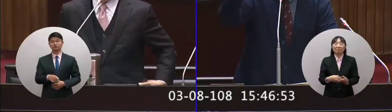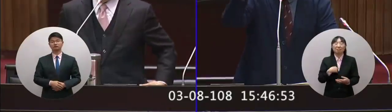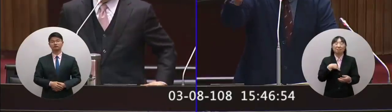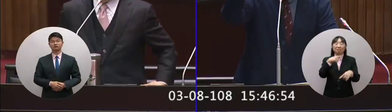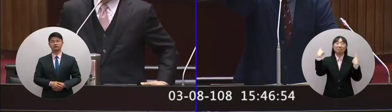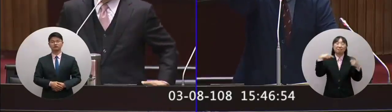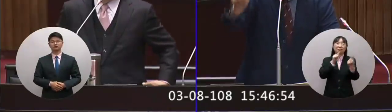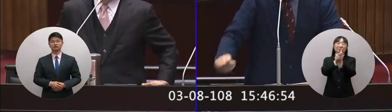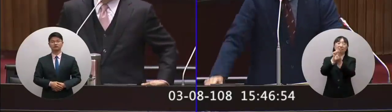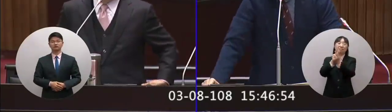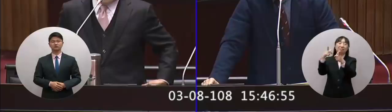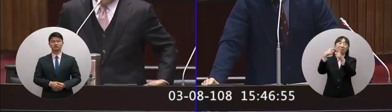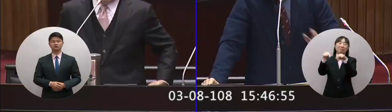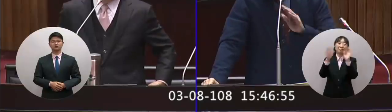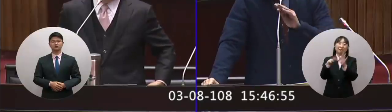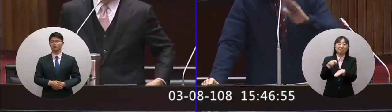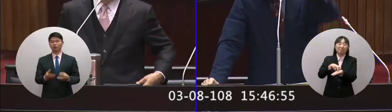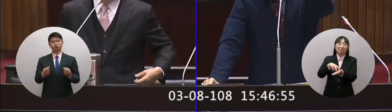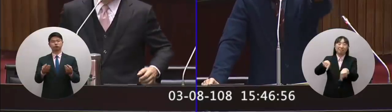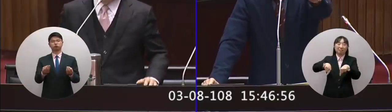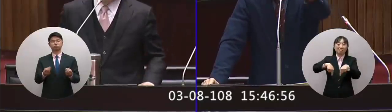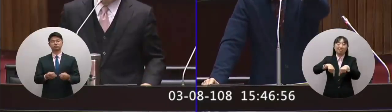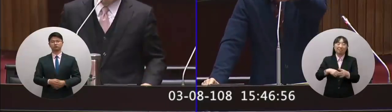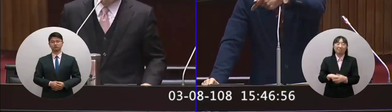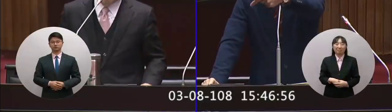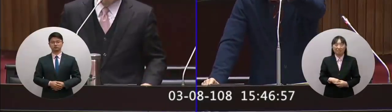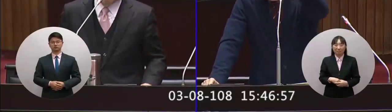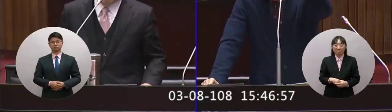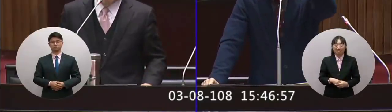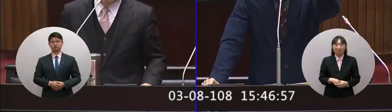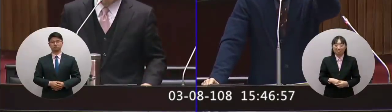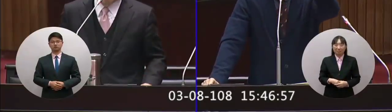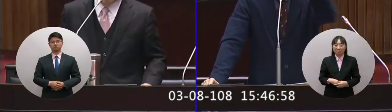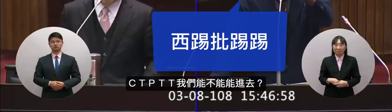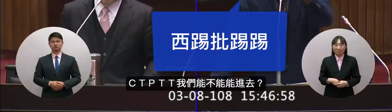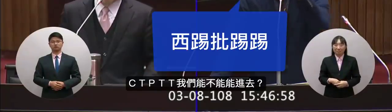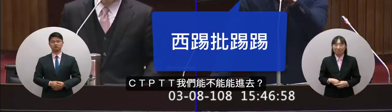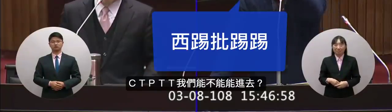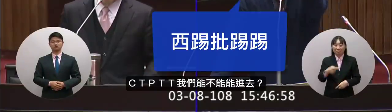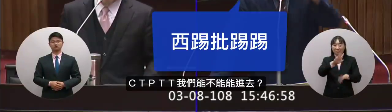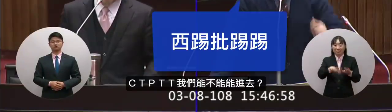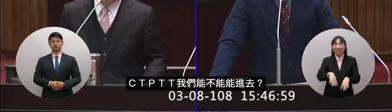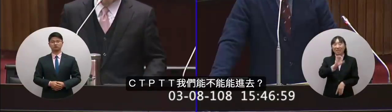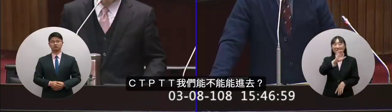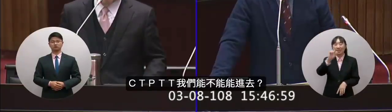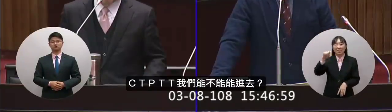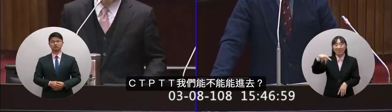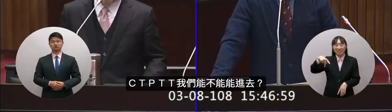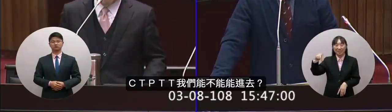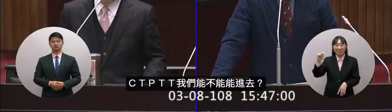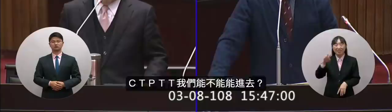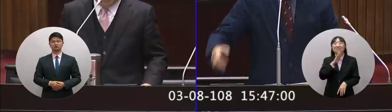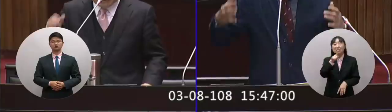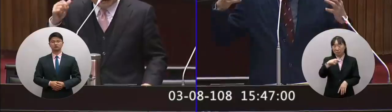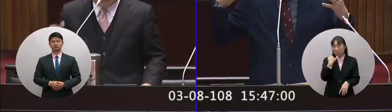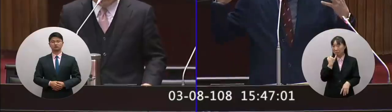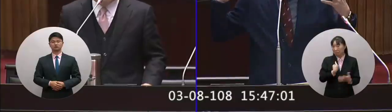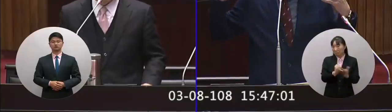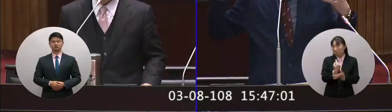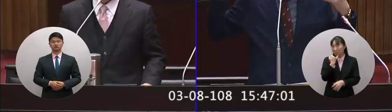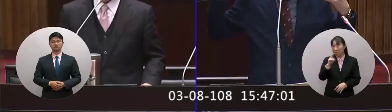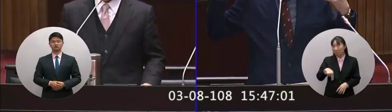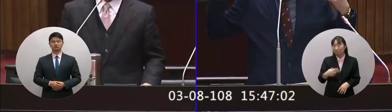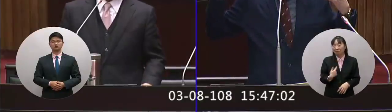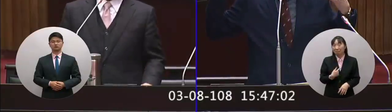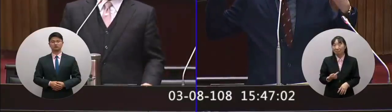做了日本的手腳發軟你現在CTPTT我們能不能進去不定